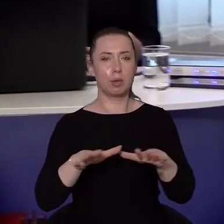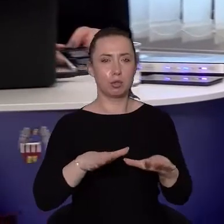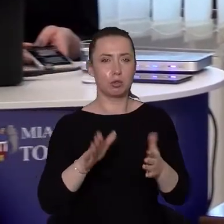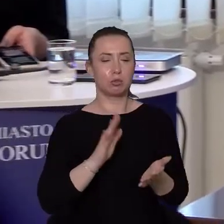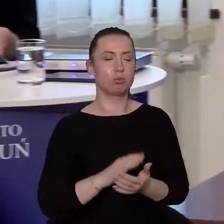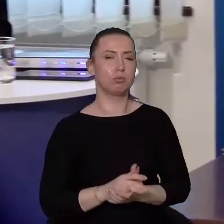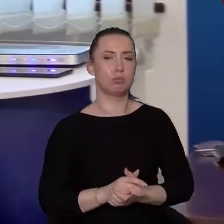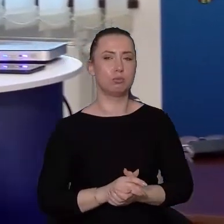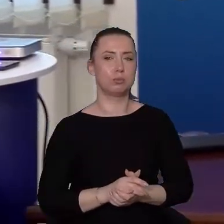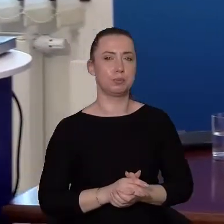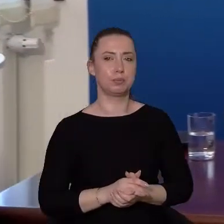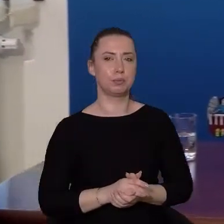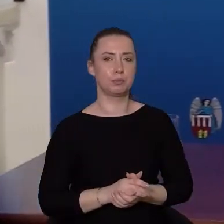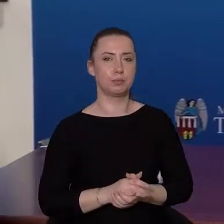ciemno.